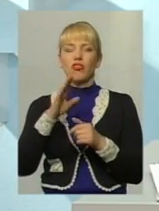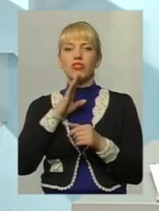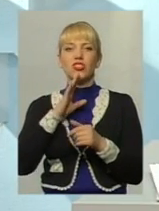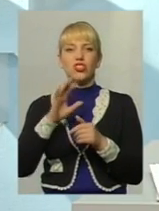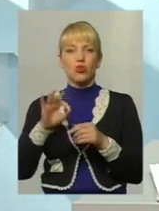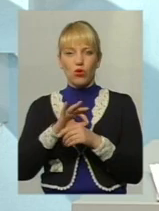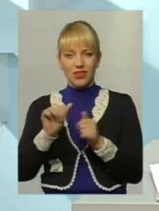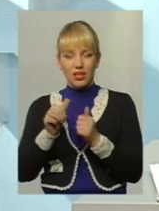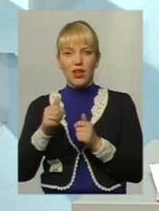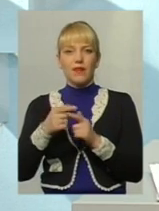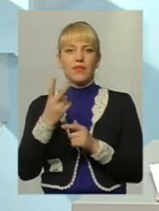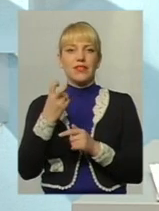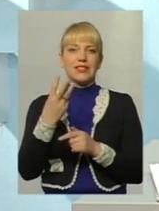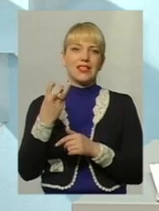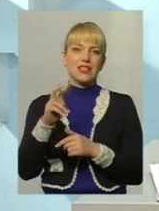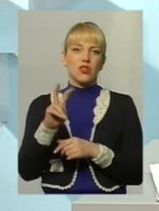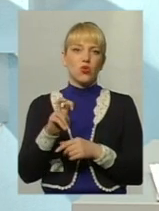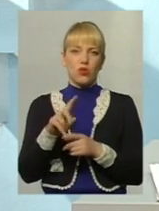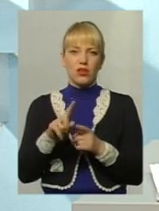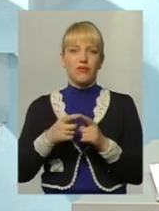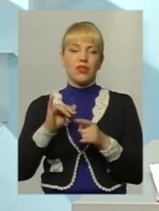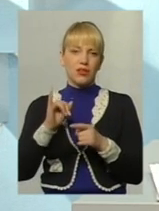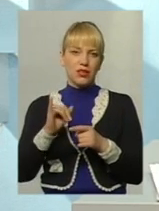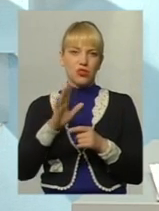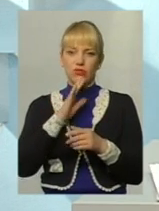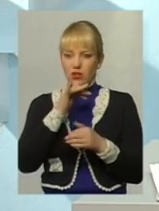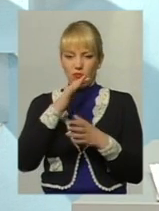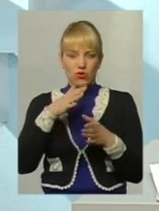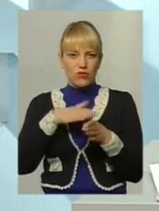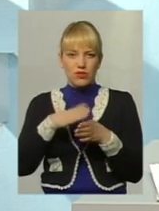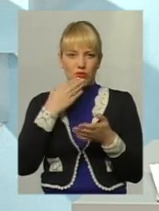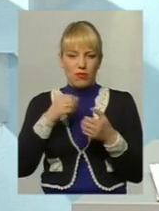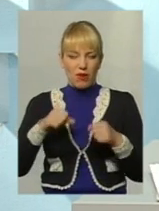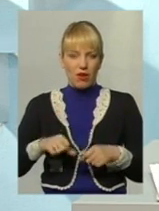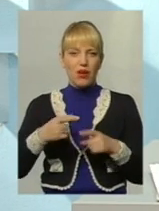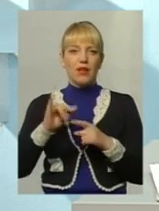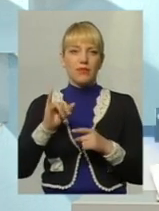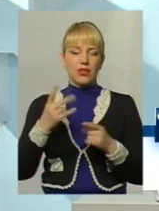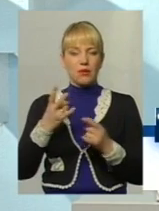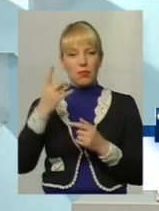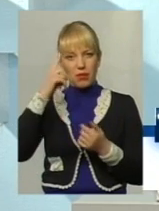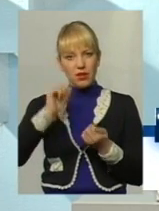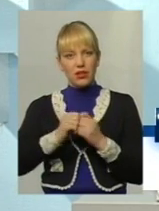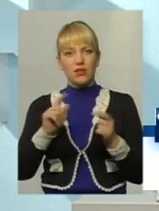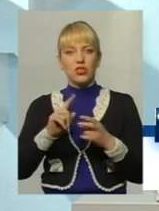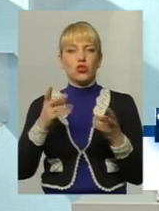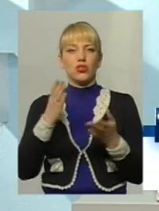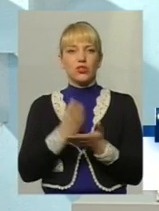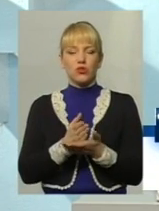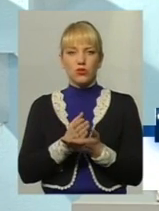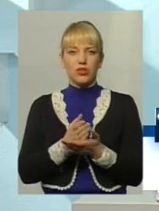відповідно, жінка не може реалізувати свої права. В такому випадку, по-перше, треба пам'ятати, що існує і